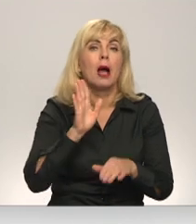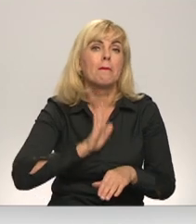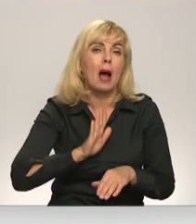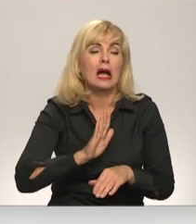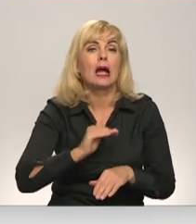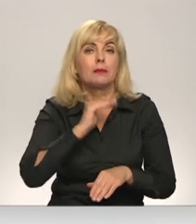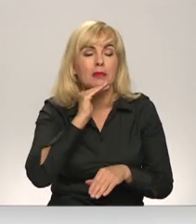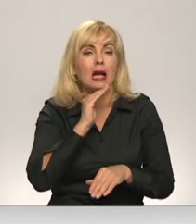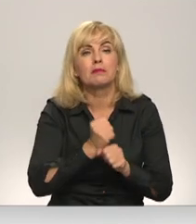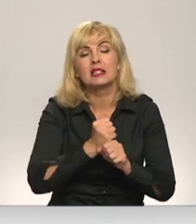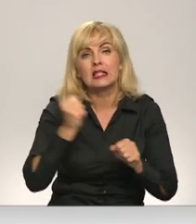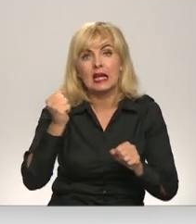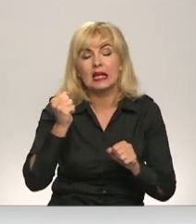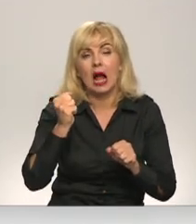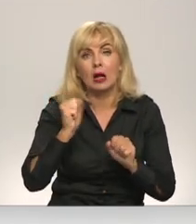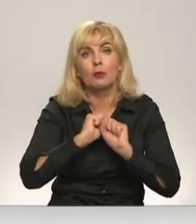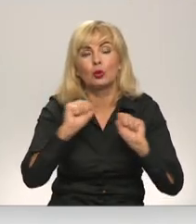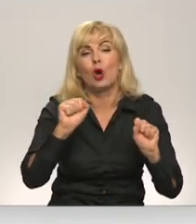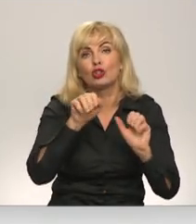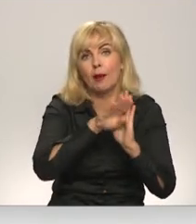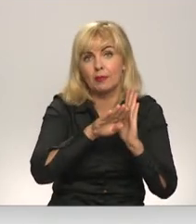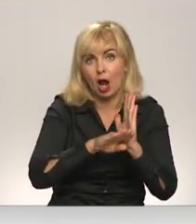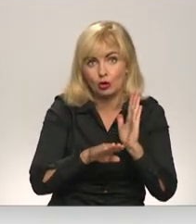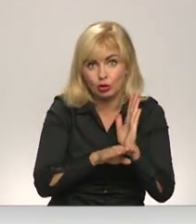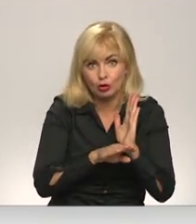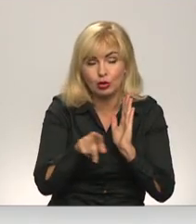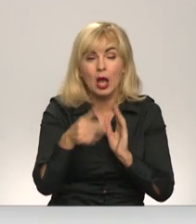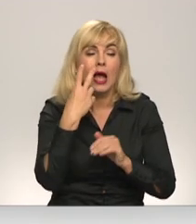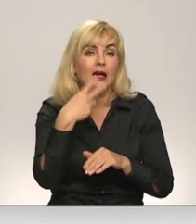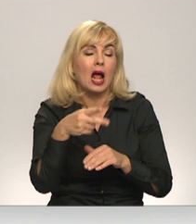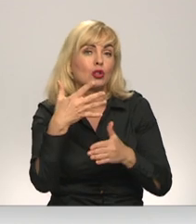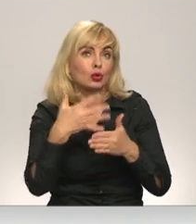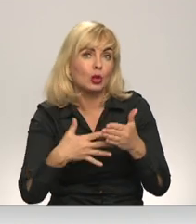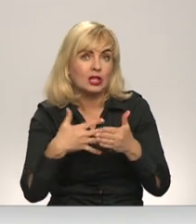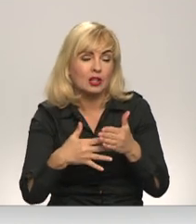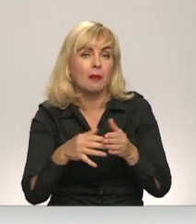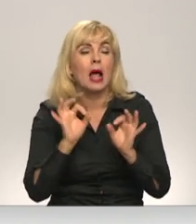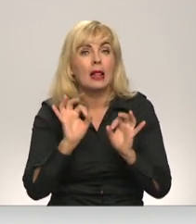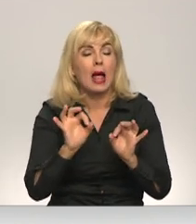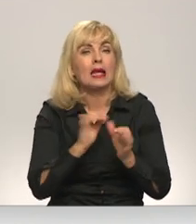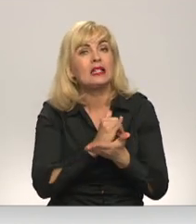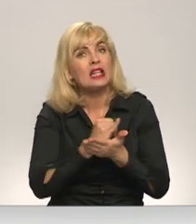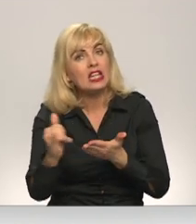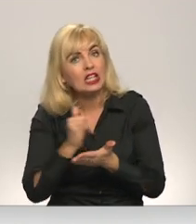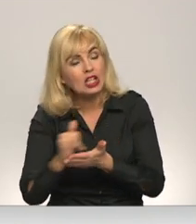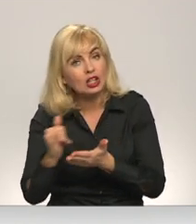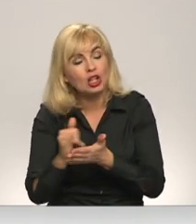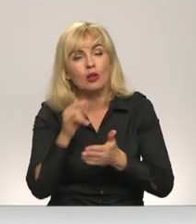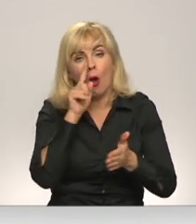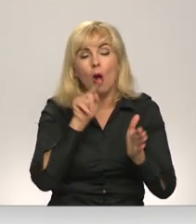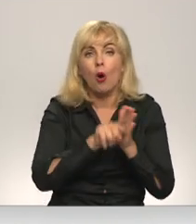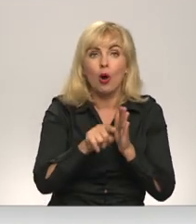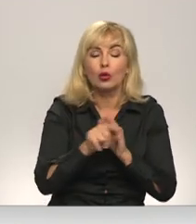stingrākām drošības prasībām. SPKC redz situācijas risinājumu bioloģiskās drošības pasākuma ievērošanas kontrolas un